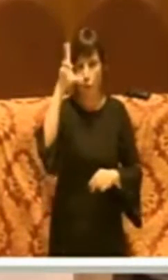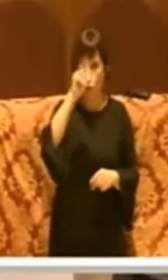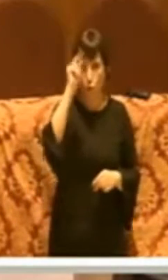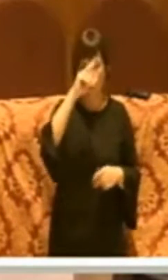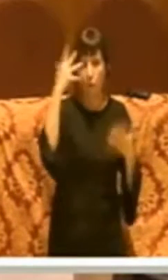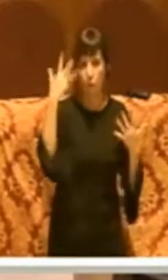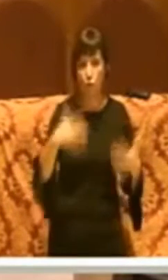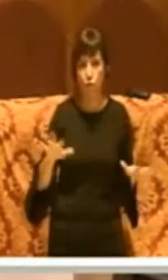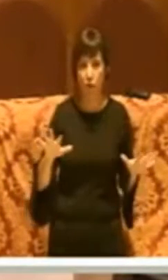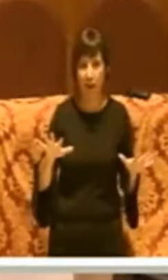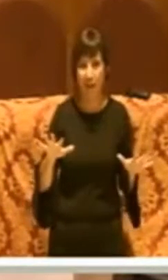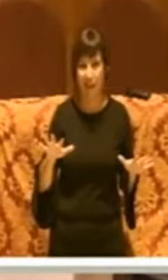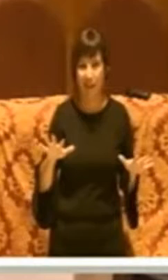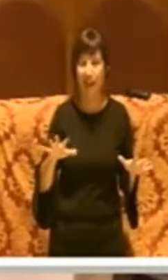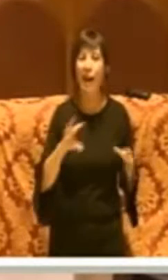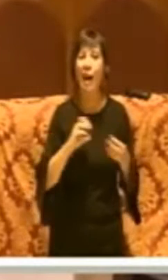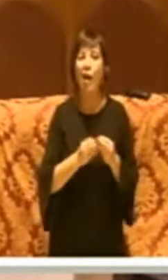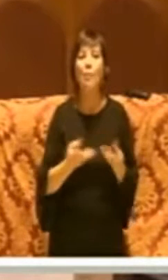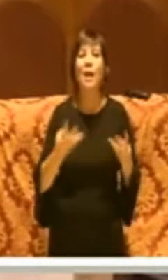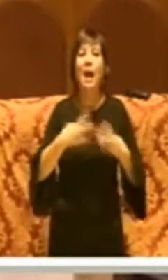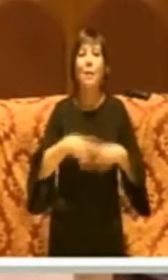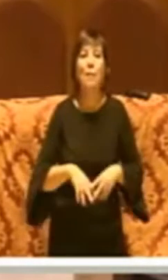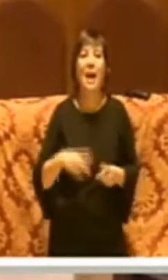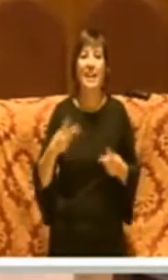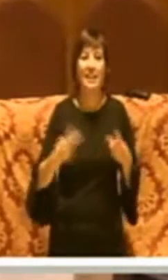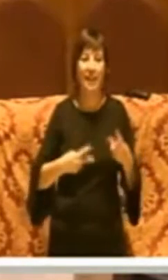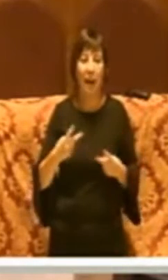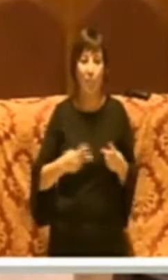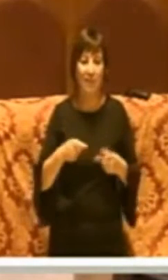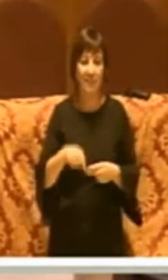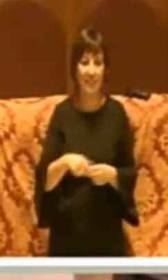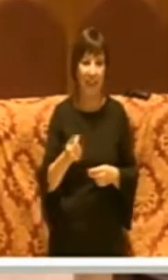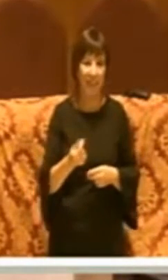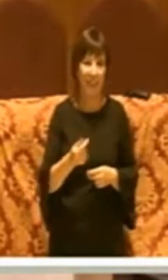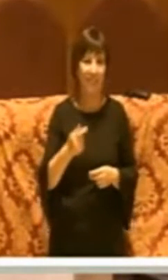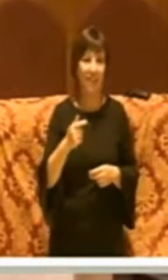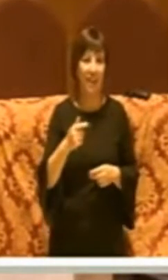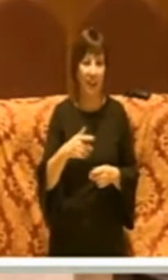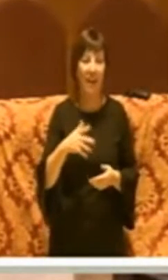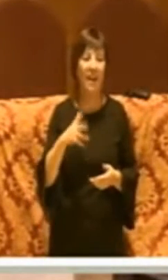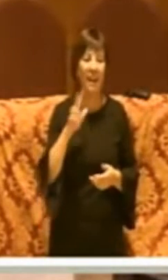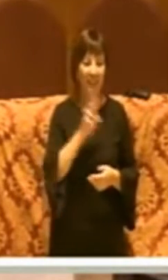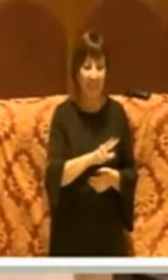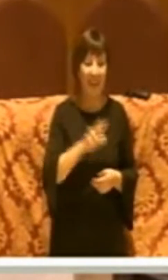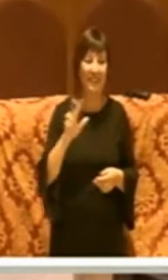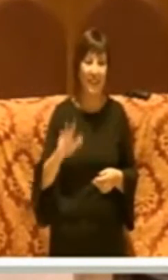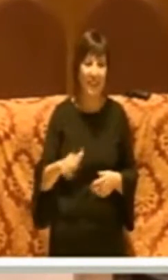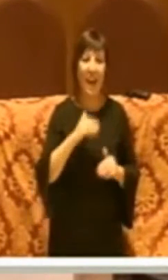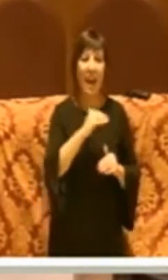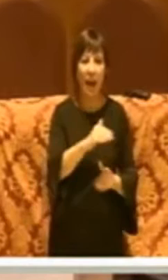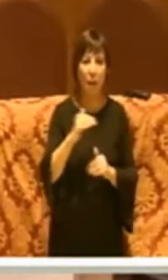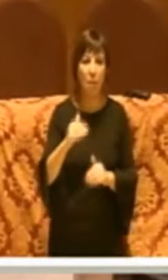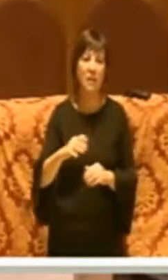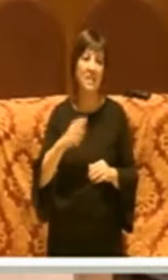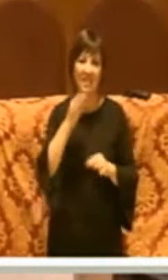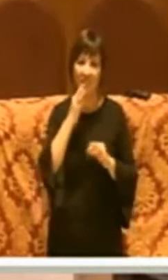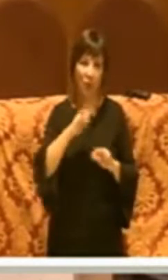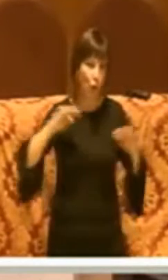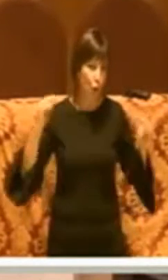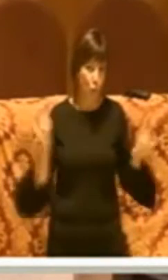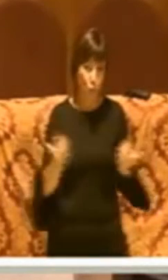come la macchina amministrativa di Roma Capitale, trentatré appalti sono praticamente quasi tutti.